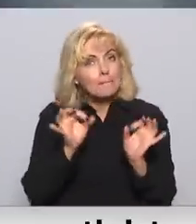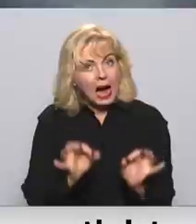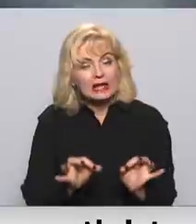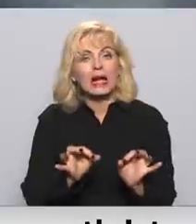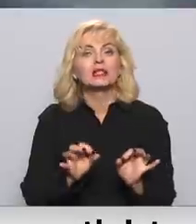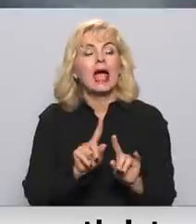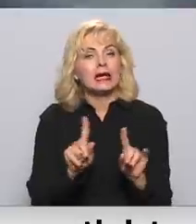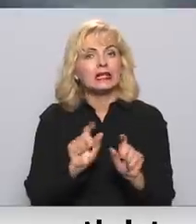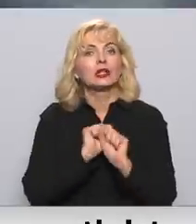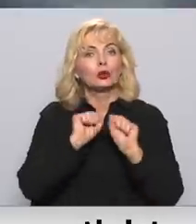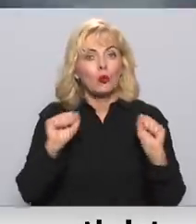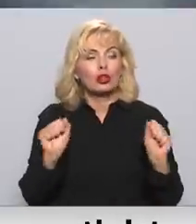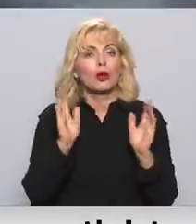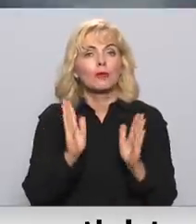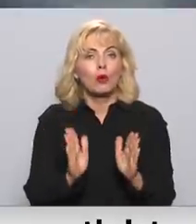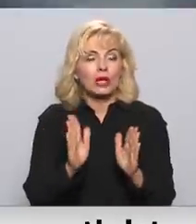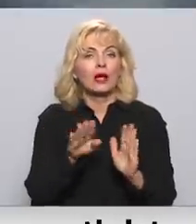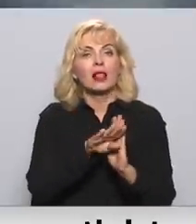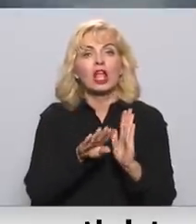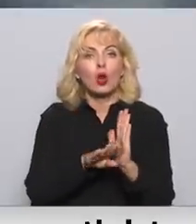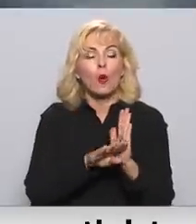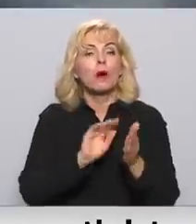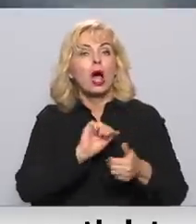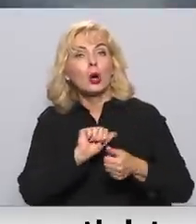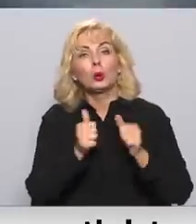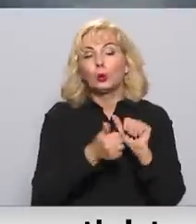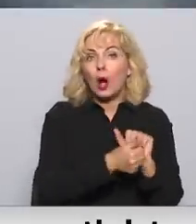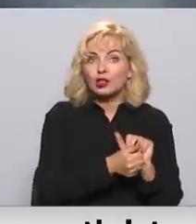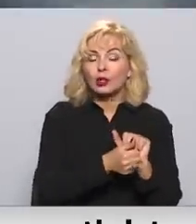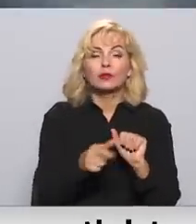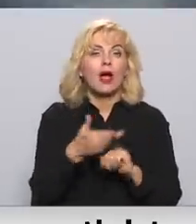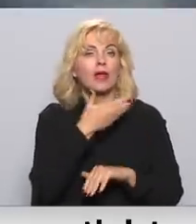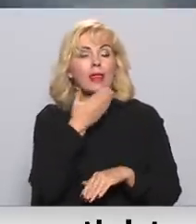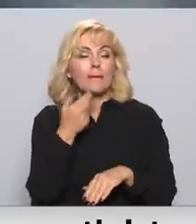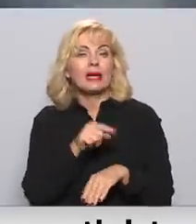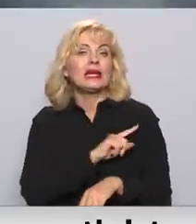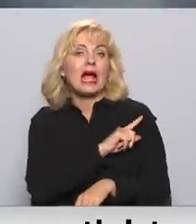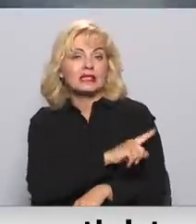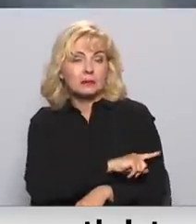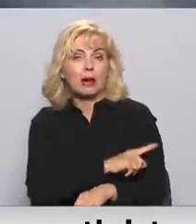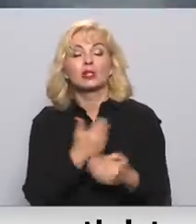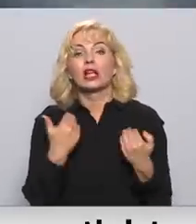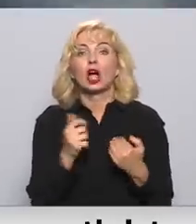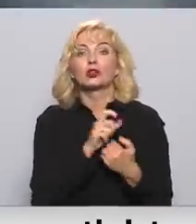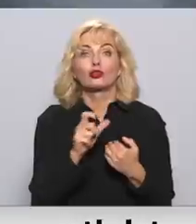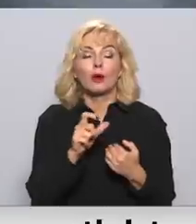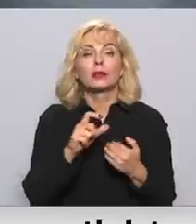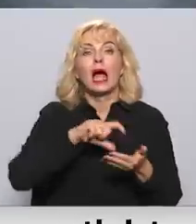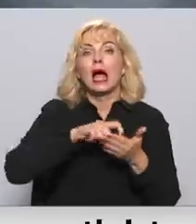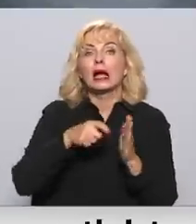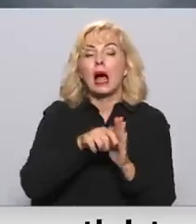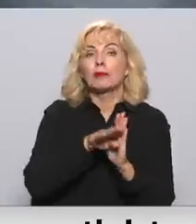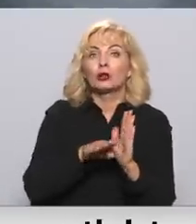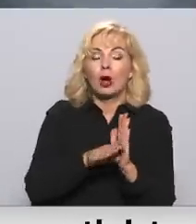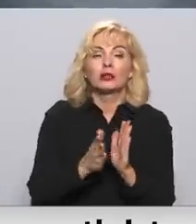un visdrošāk būtu likumgrozījums. Šis likumgrozījums nebija iespējams, tātad mums ir šobrīd kabineta noteikumi un